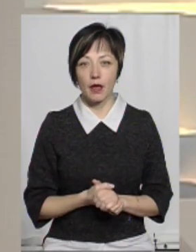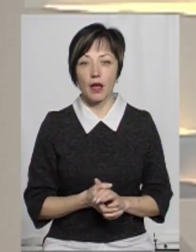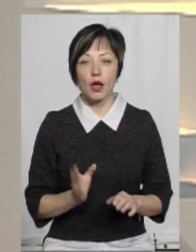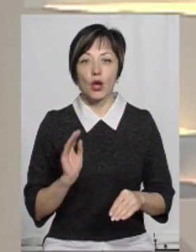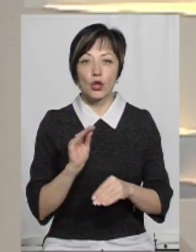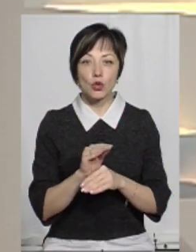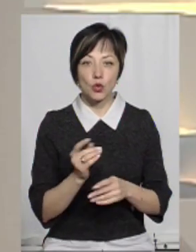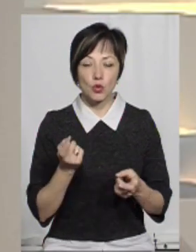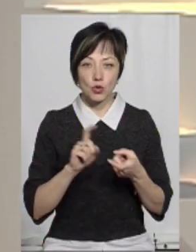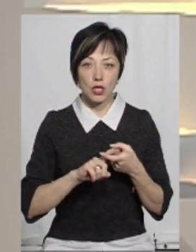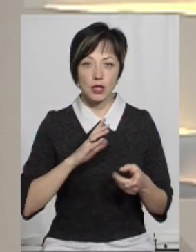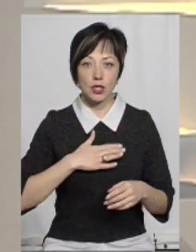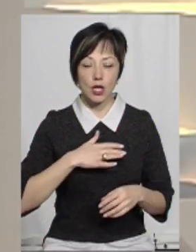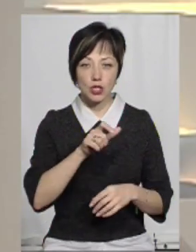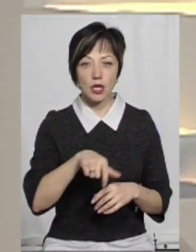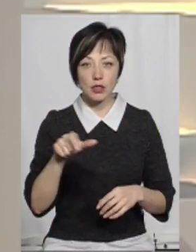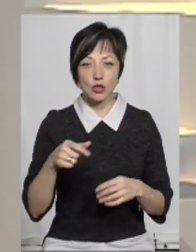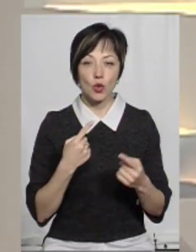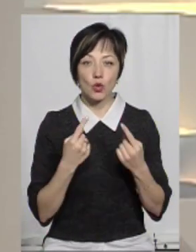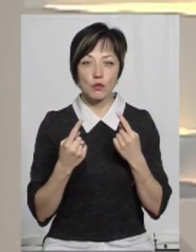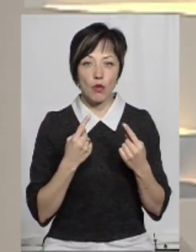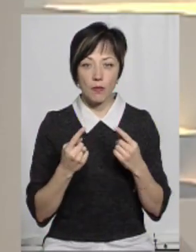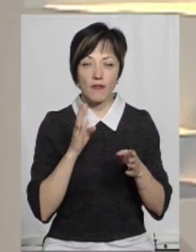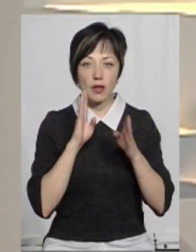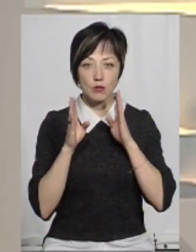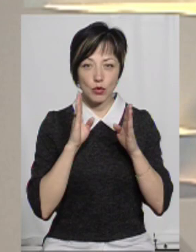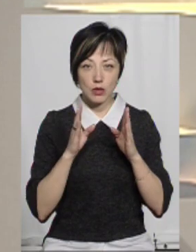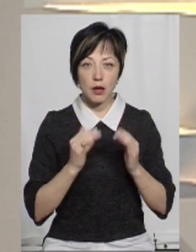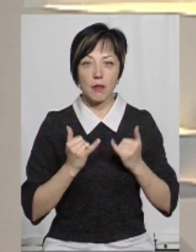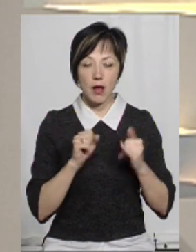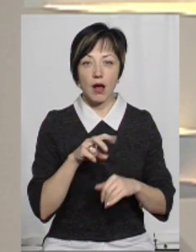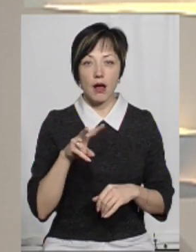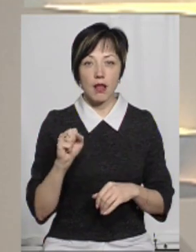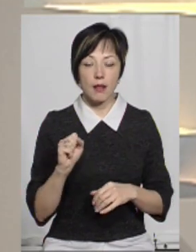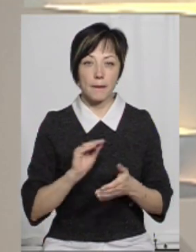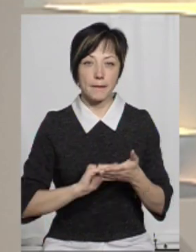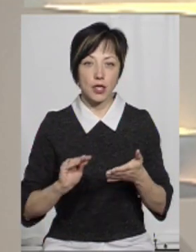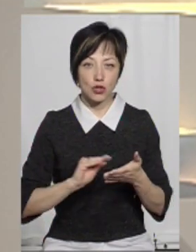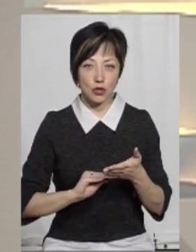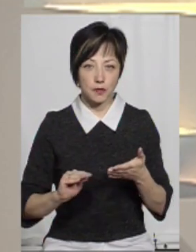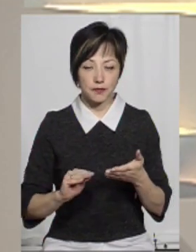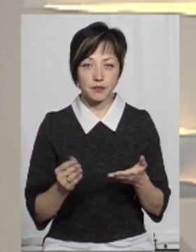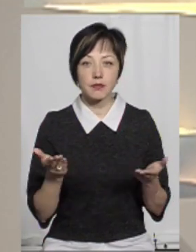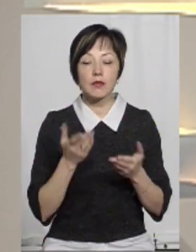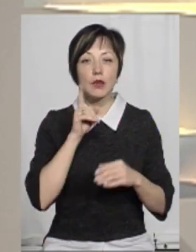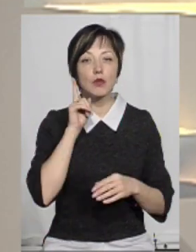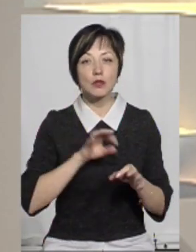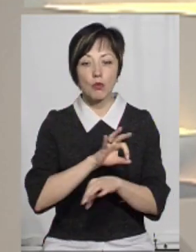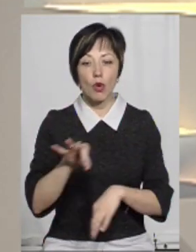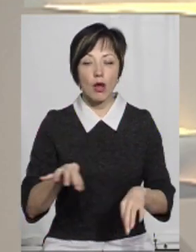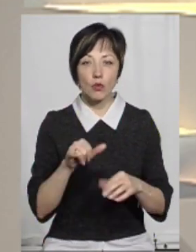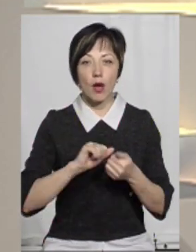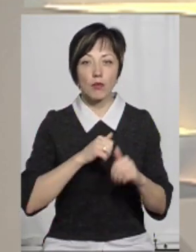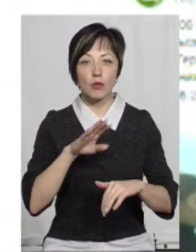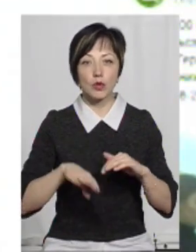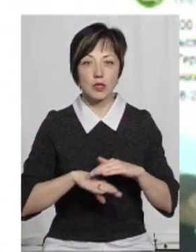Долучаються наші глядачі до розмови у Фейсбук. Пані Алла Самойленко пише, який молодіжний проєкт у